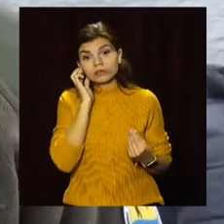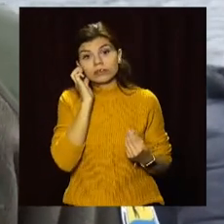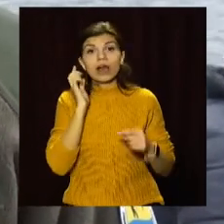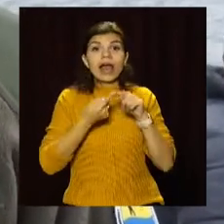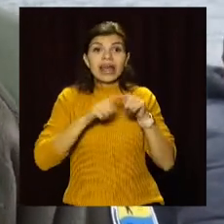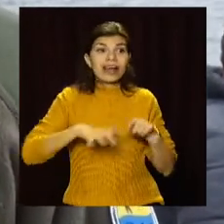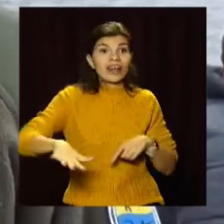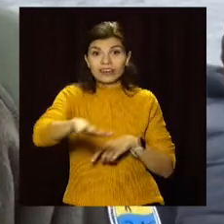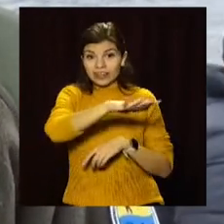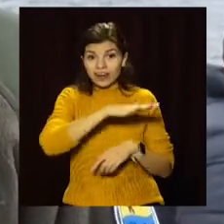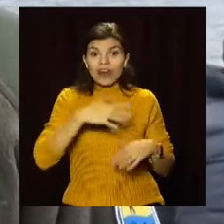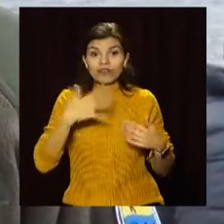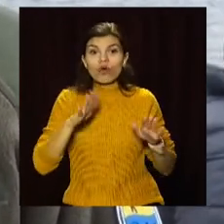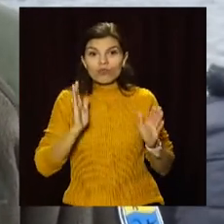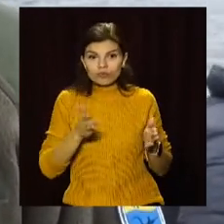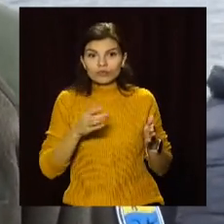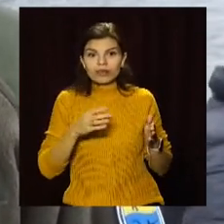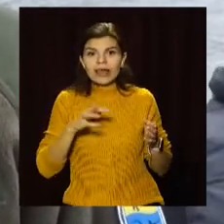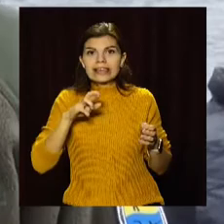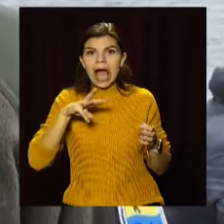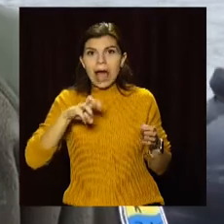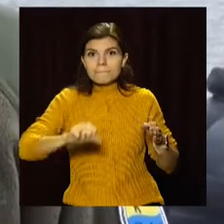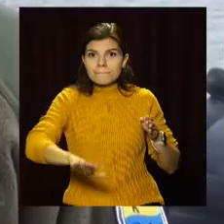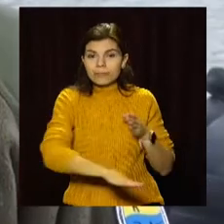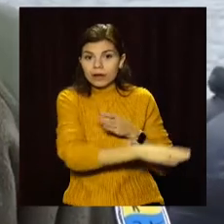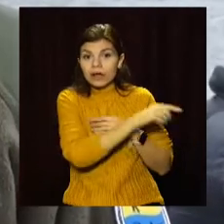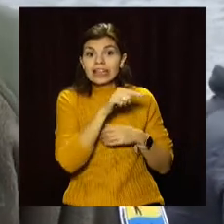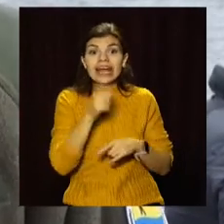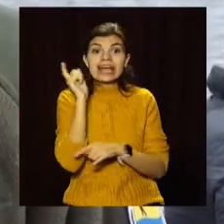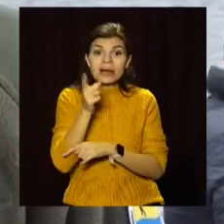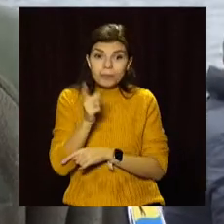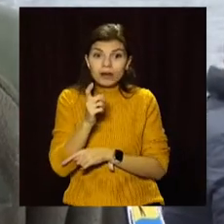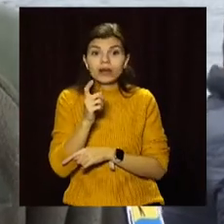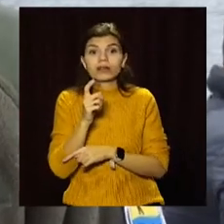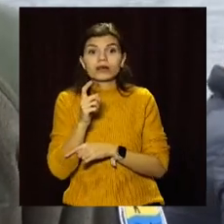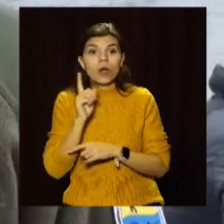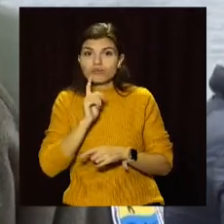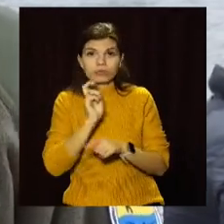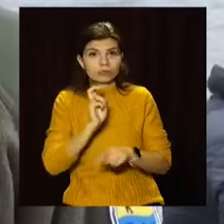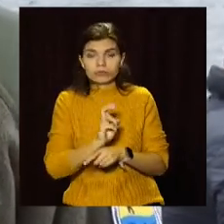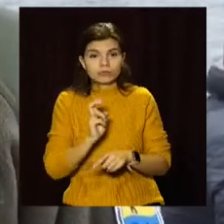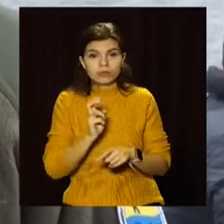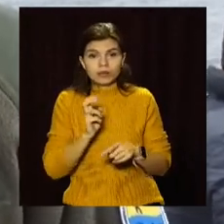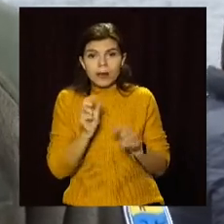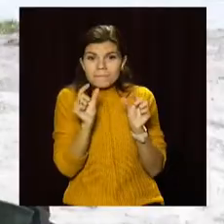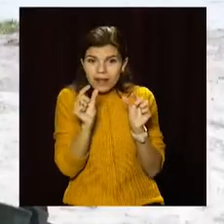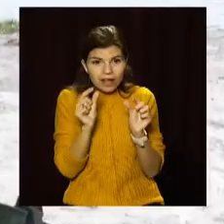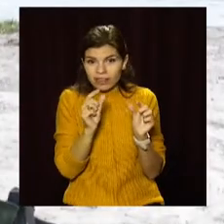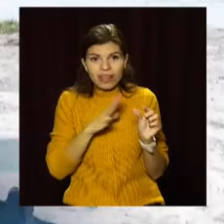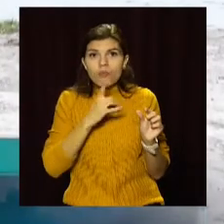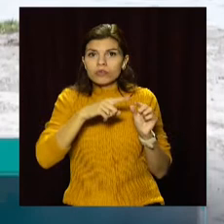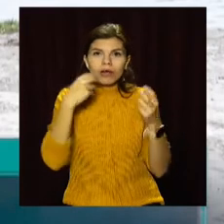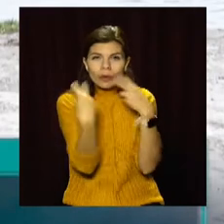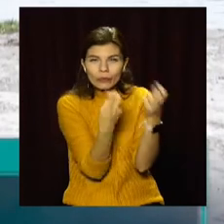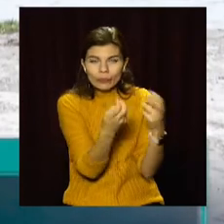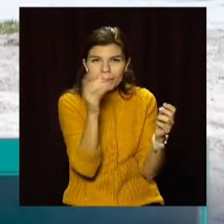учасник ріки вже буде зимувальна яма, і рибалки та промисел вже не зможуть вилавити цього малька. У цієї